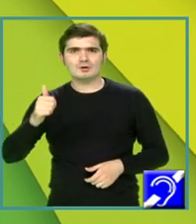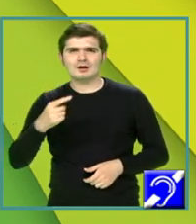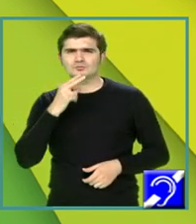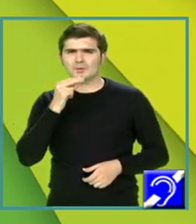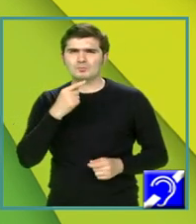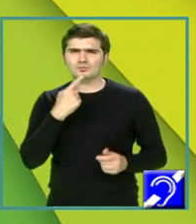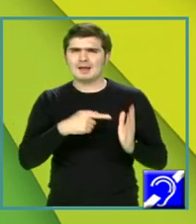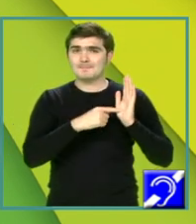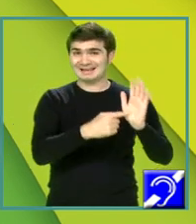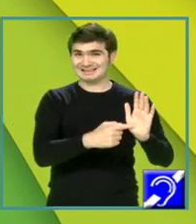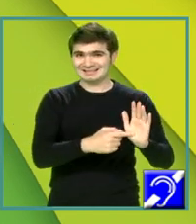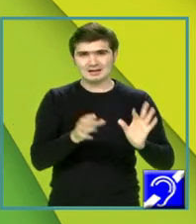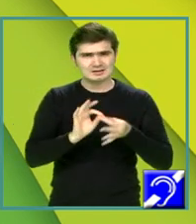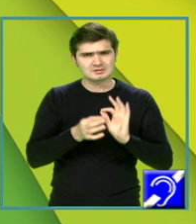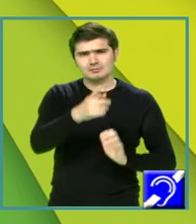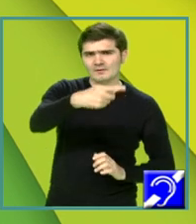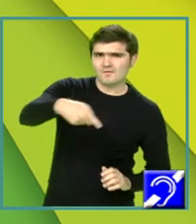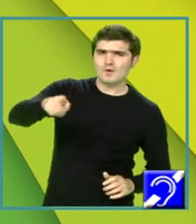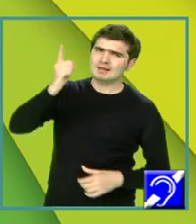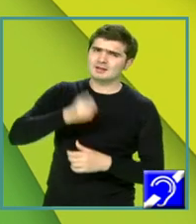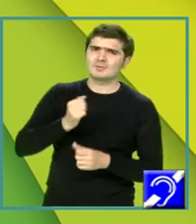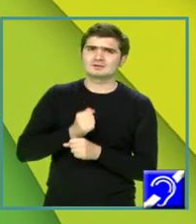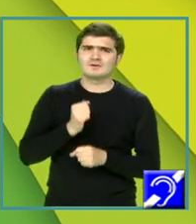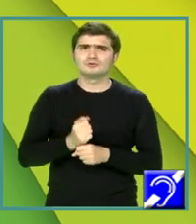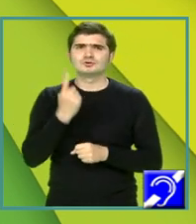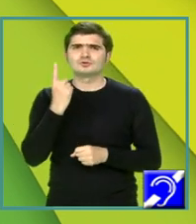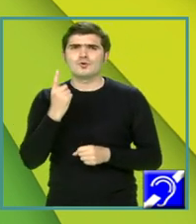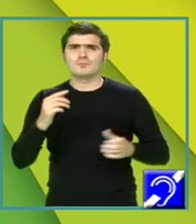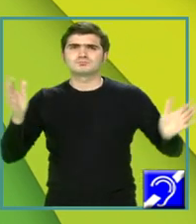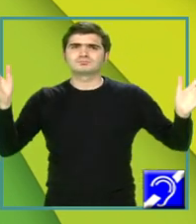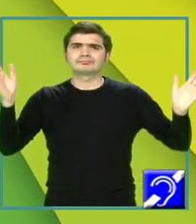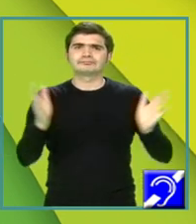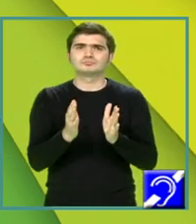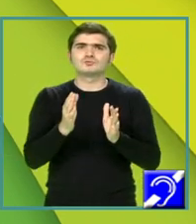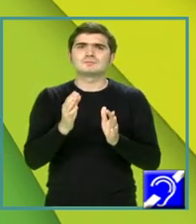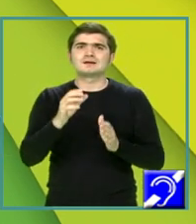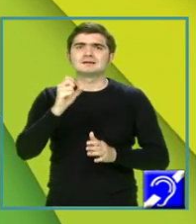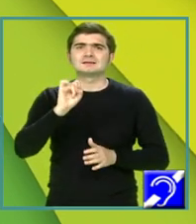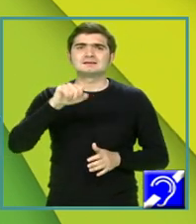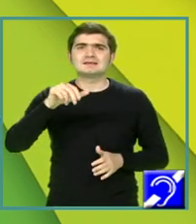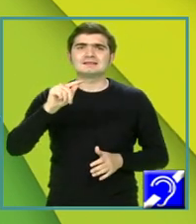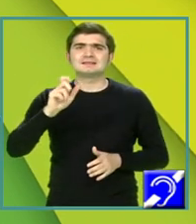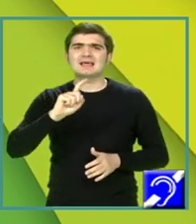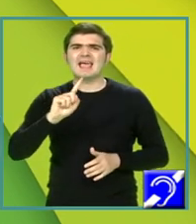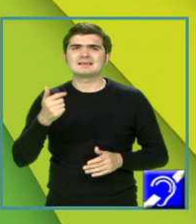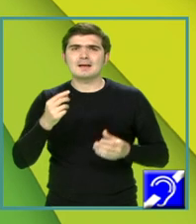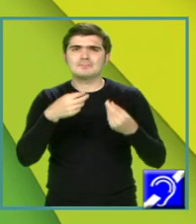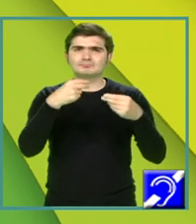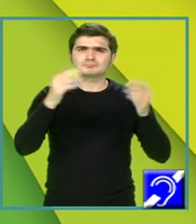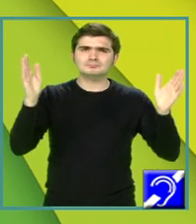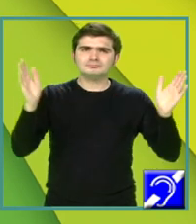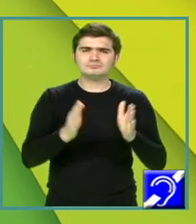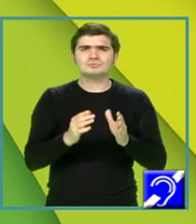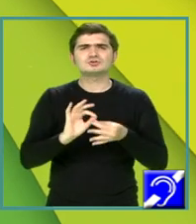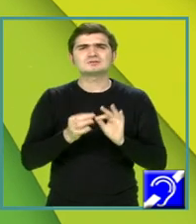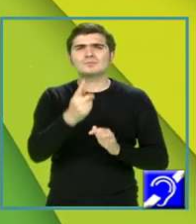înseamnă că voi trebuie să realizați o sinteză și, prin urmare, răspunsul vostru implică oferirea, ca să spun